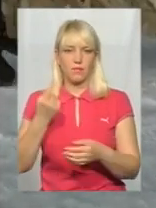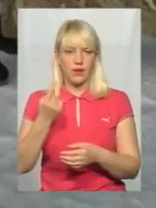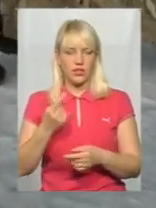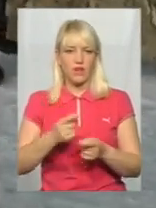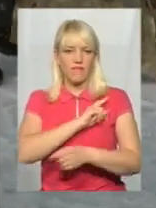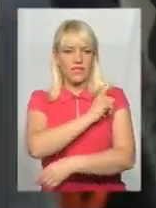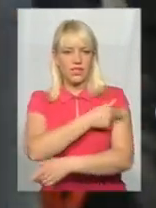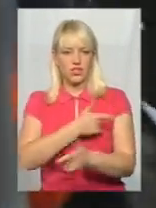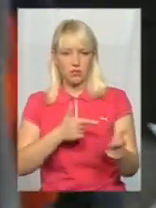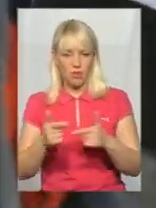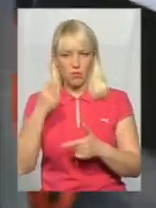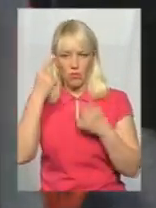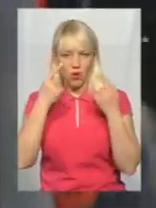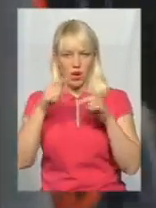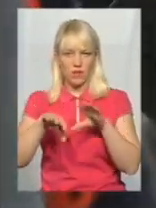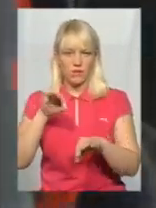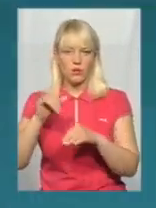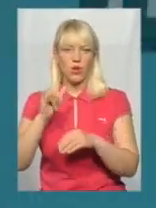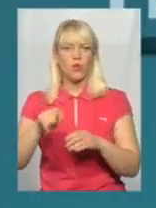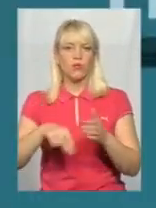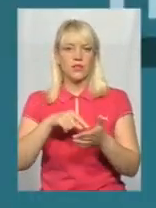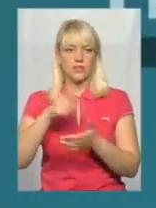-психологічний відбір, проходить саме у Хмельницькому.